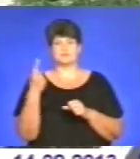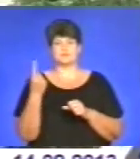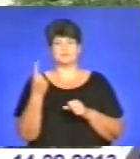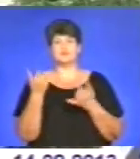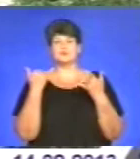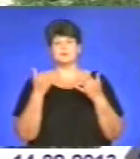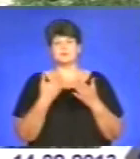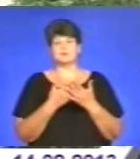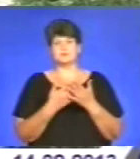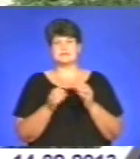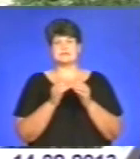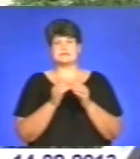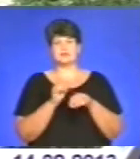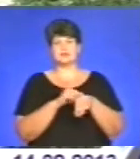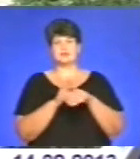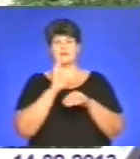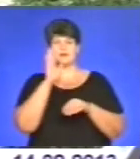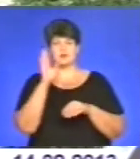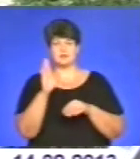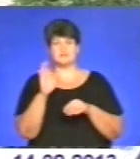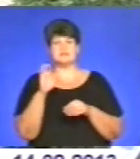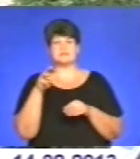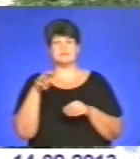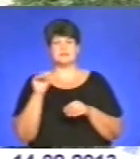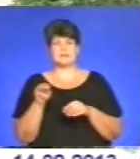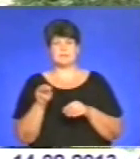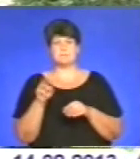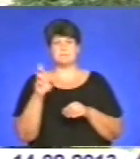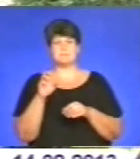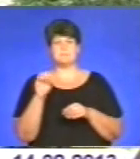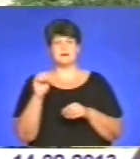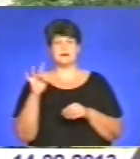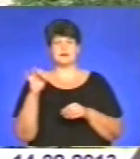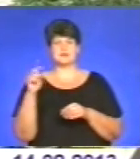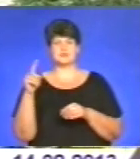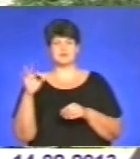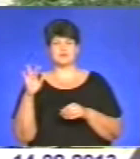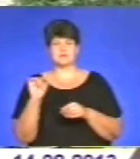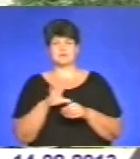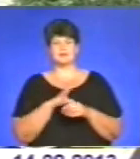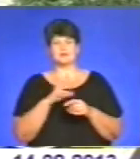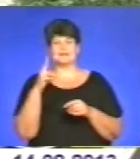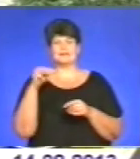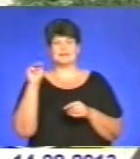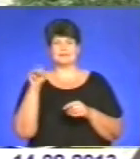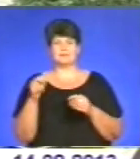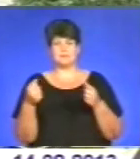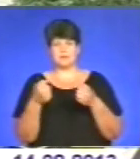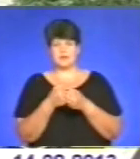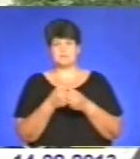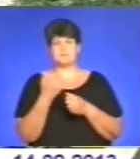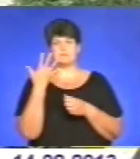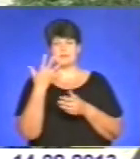Сьогодні близько 10-ї години ранку в СМТ Березовиця трапилася дорожня транспортна пригода за участю п'яти